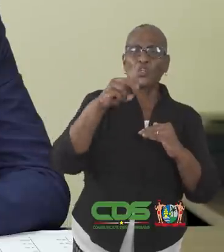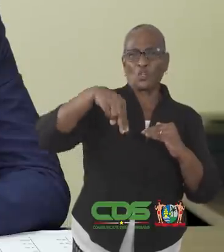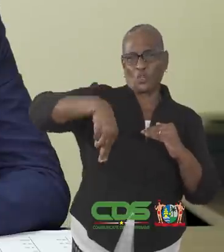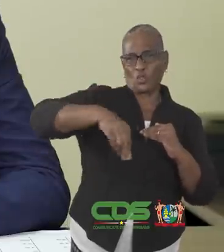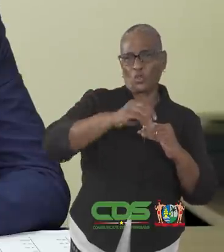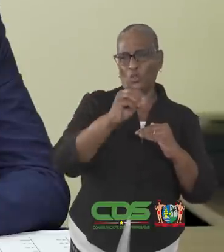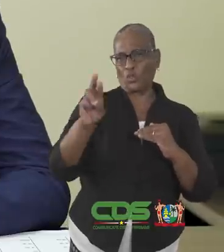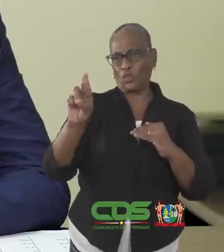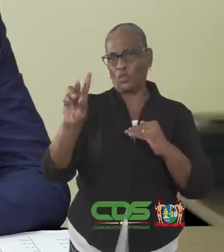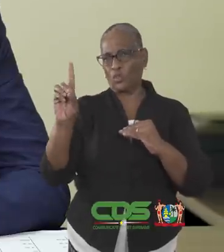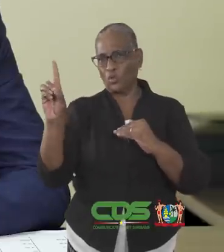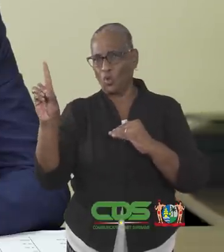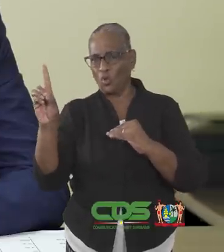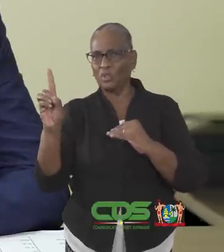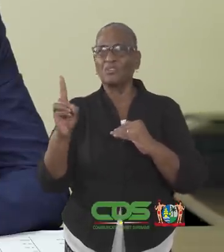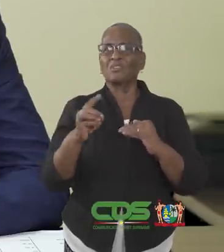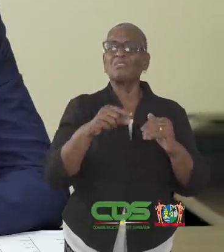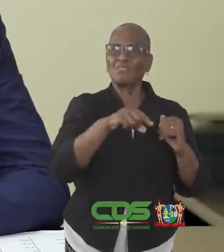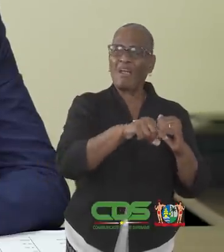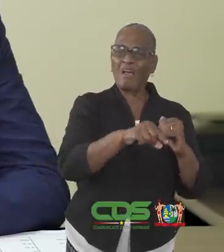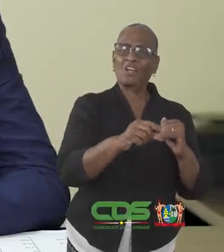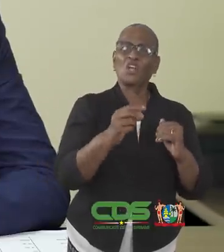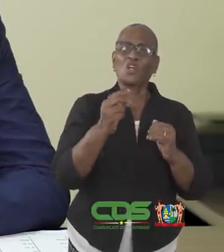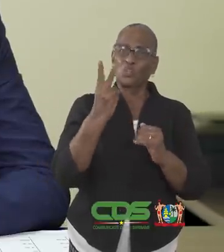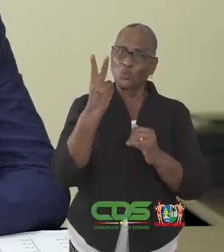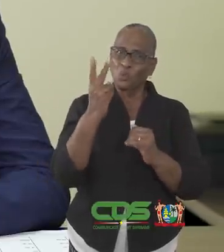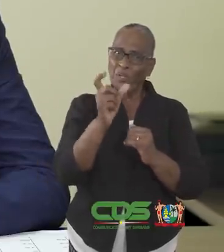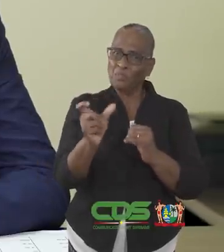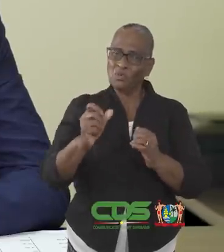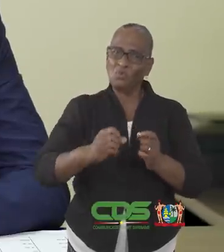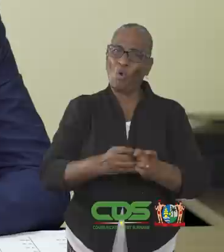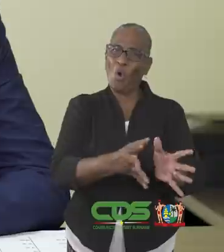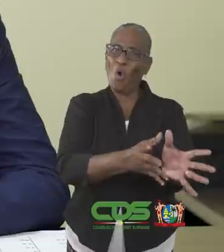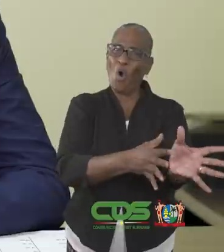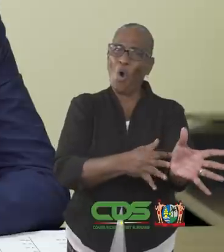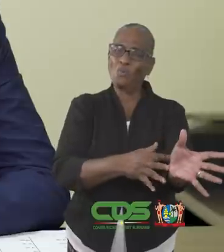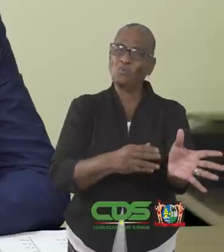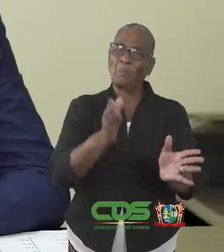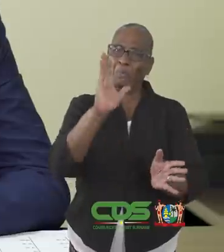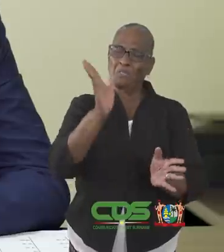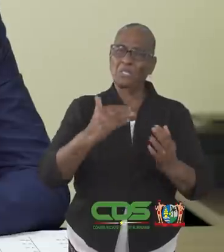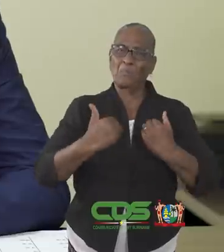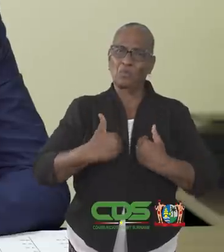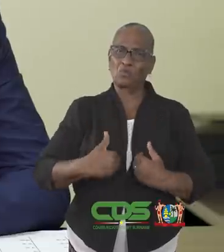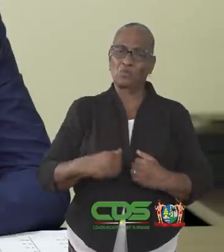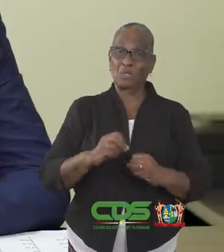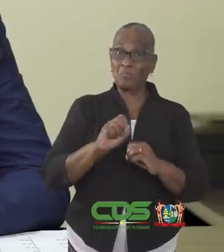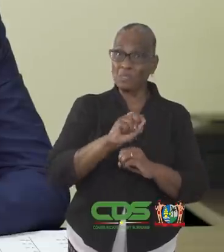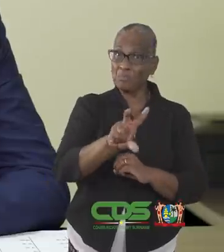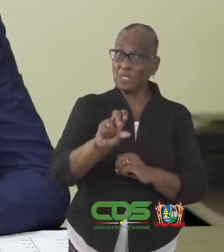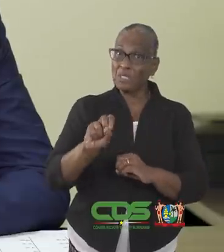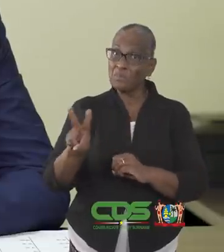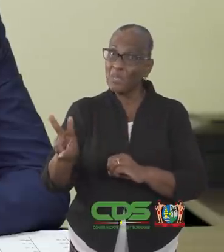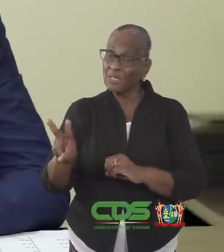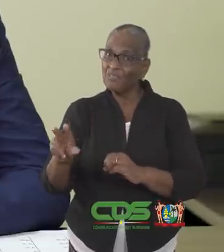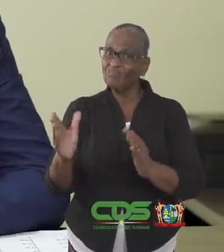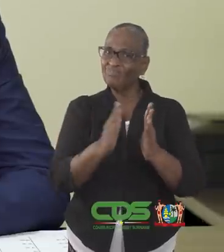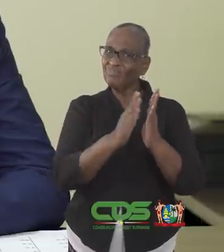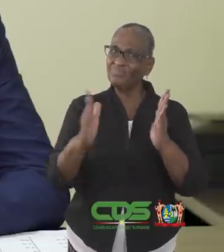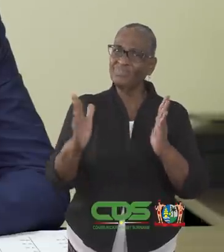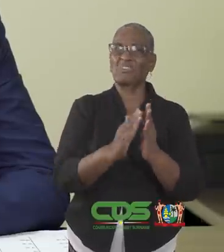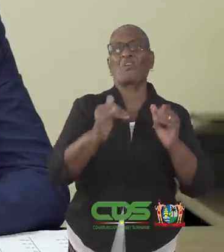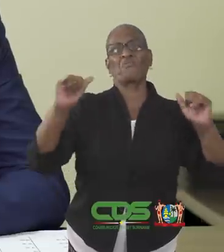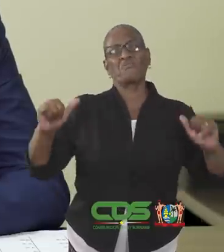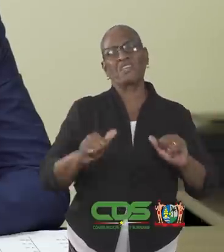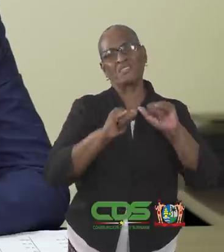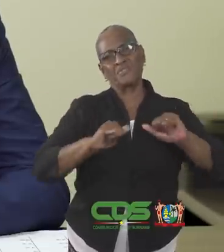-Noord. Twee Brazilianen uit de goudvelden. En drie besmettingen die plaatsvinden